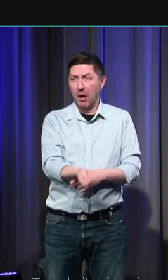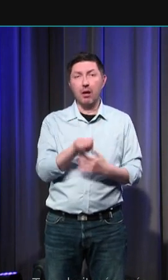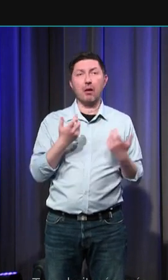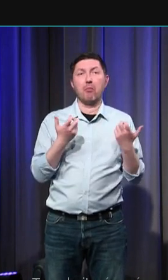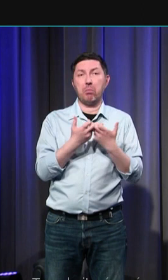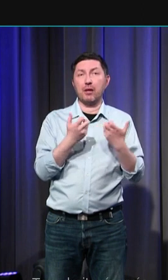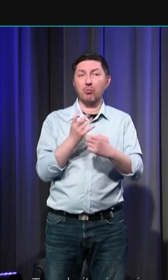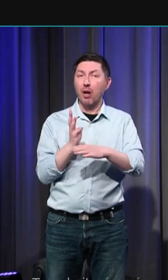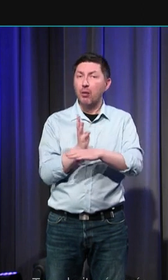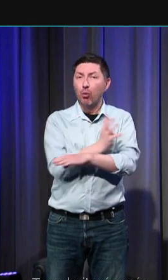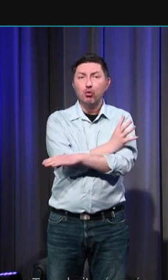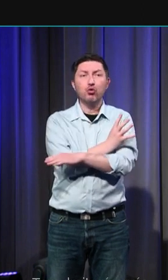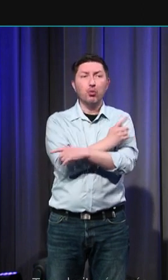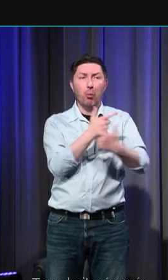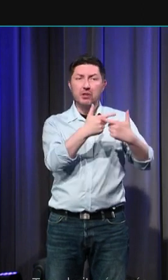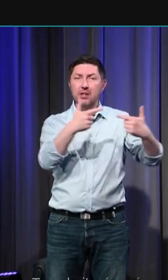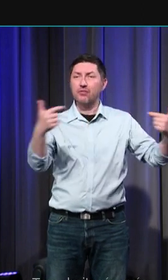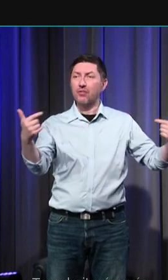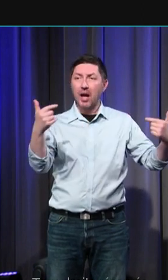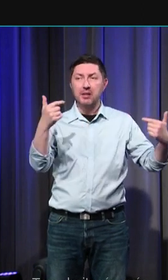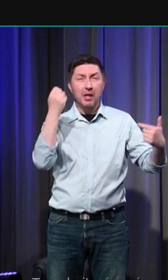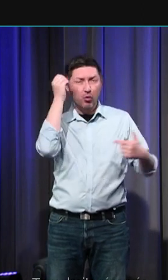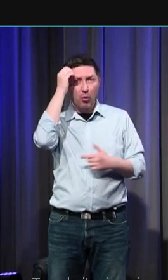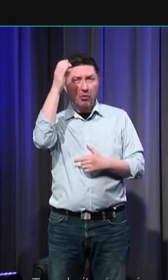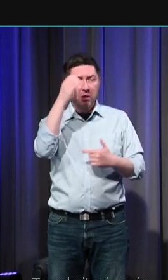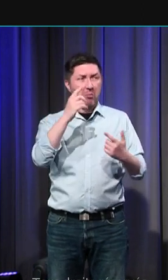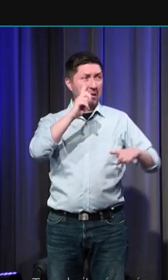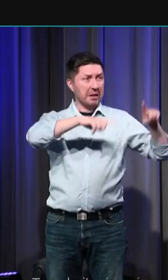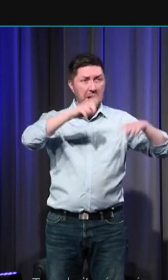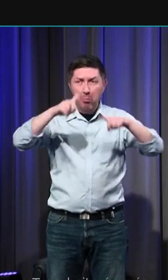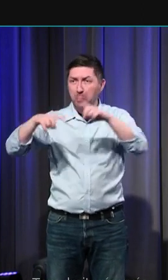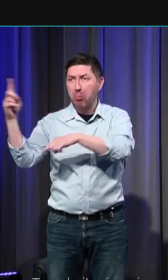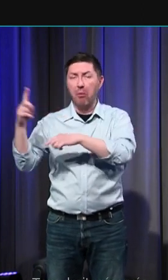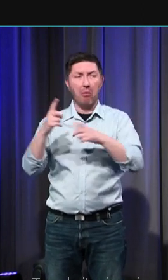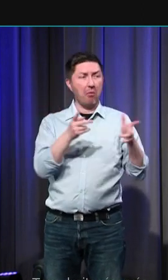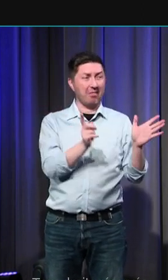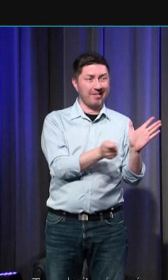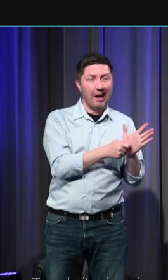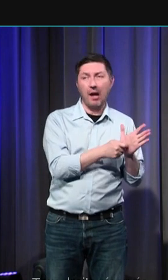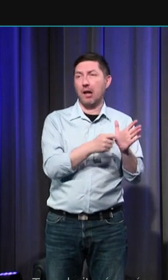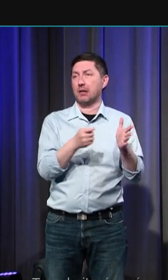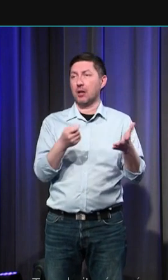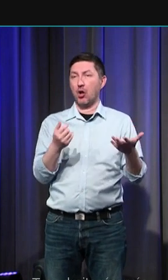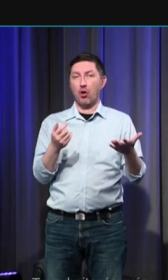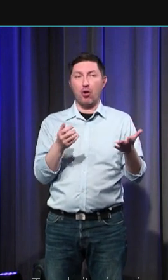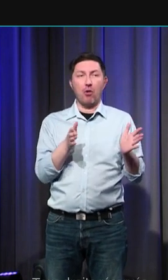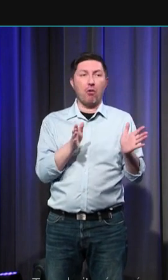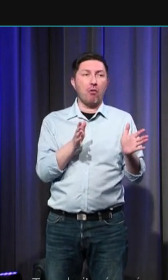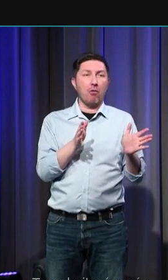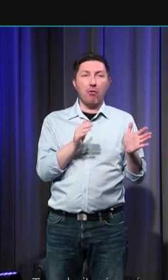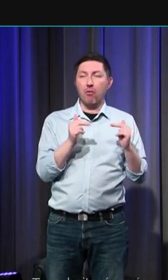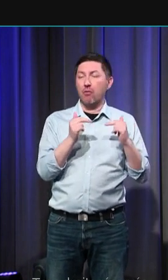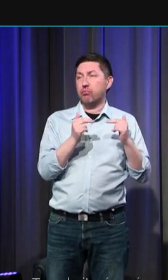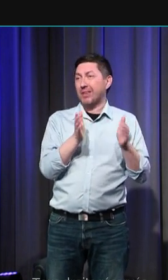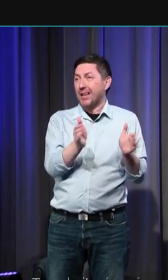sont très diverses, parfois contradictoires selon les époques, les milieux, les types de discours, les personnes